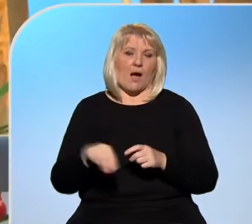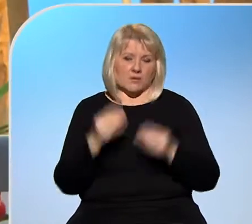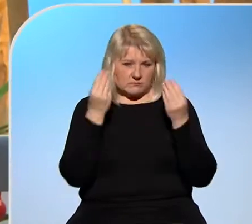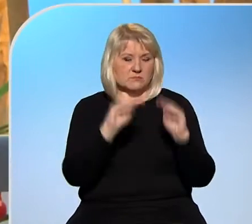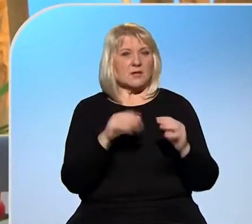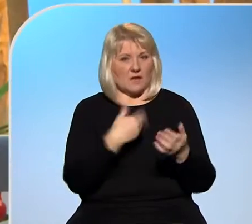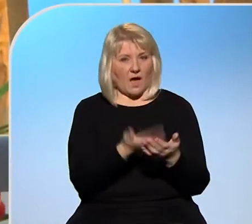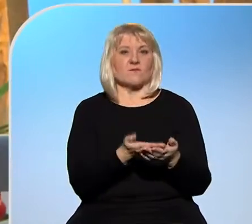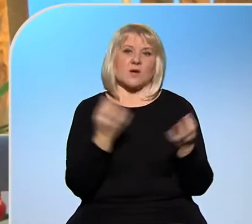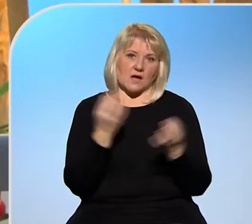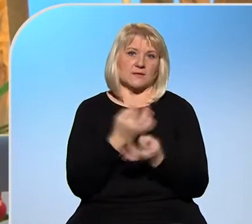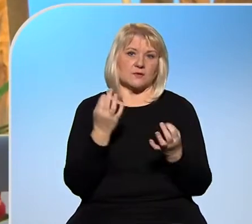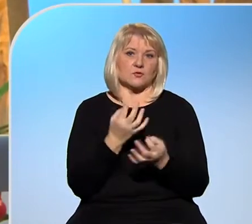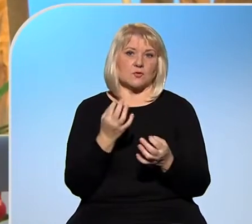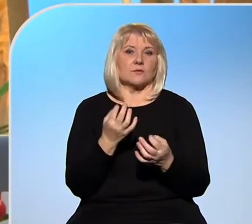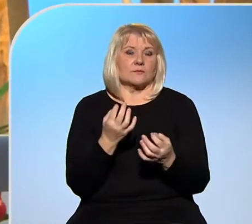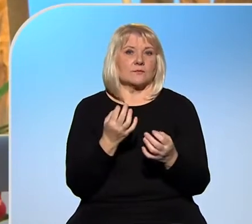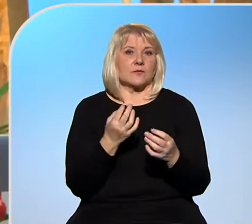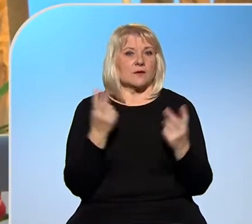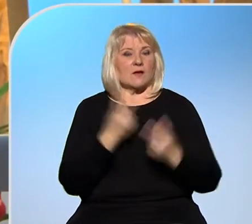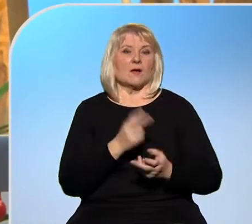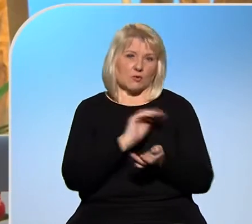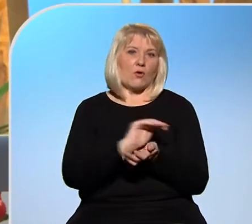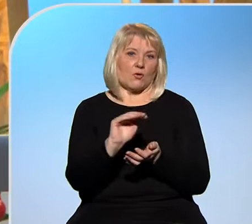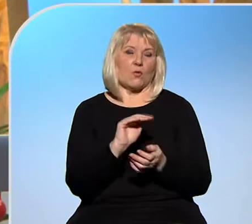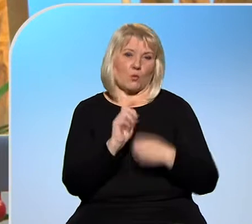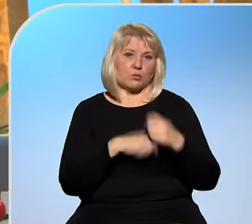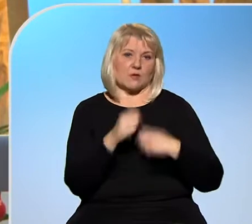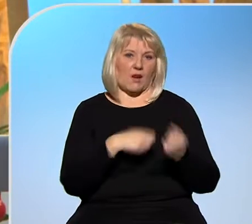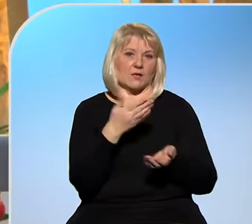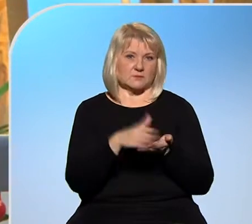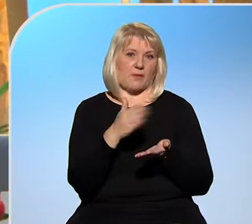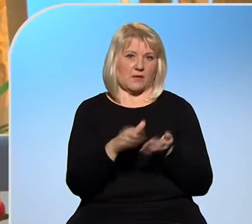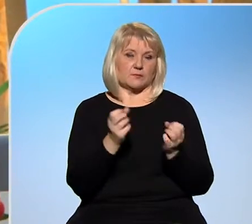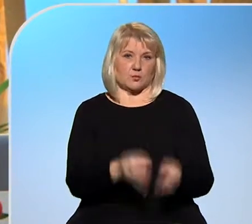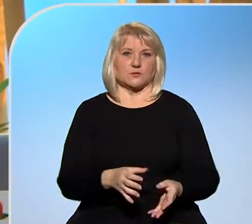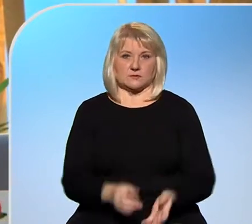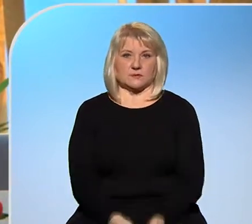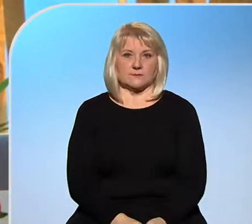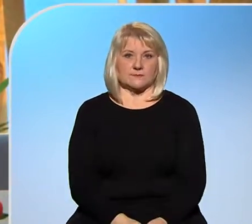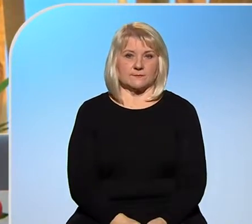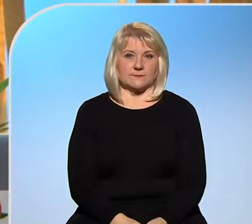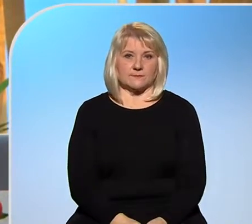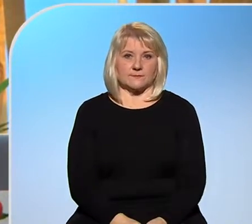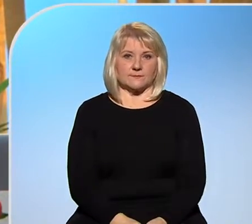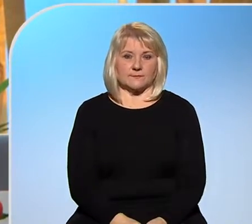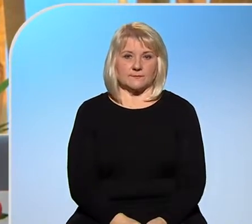v minulosti tímto způsobem neuměli pomoci klientovi, tak dneska opravdu pracují na tom, aby to možné bylo. Takže to možné je.